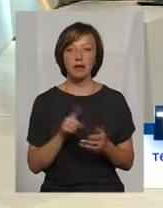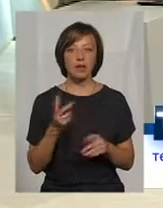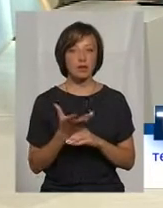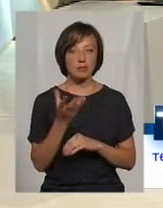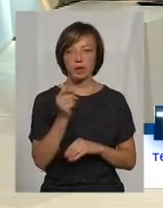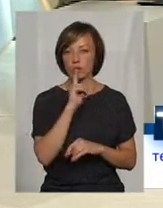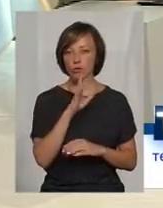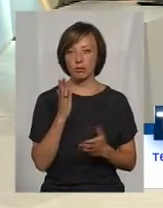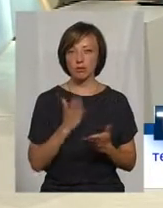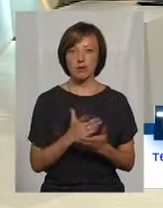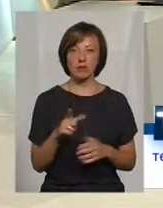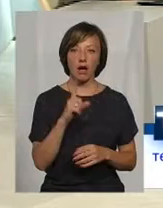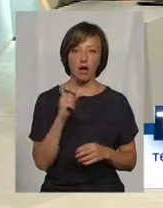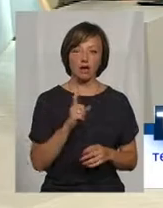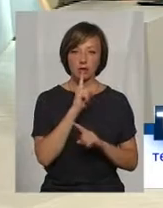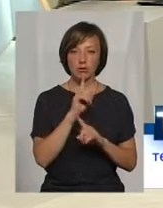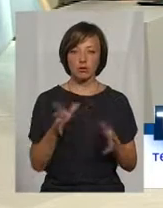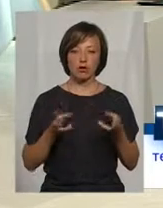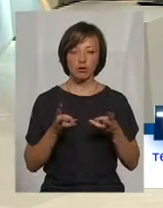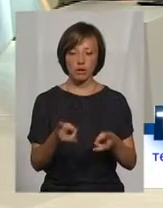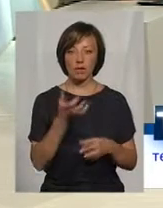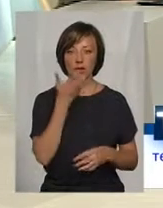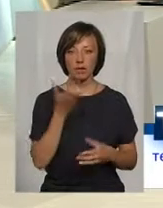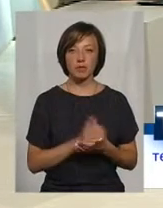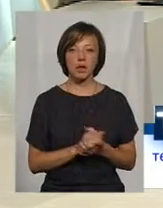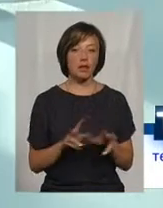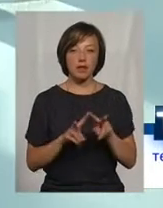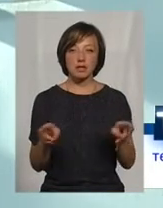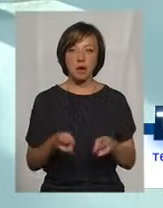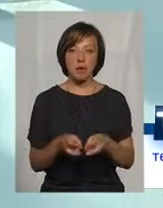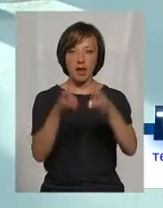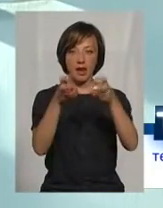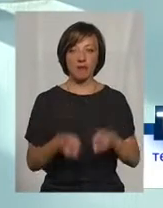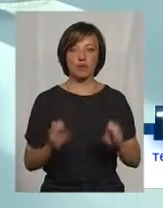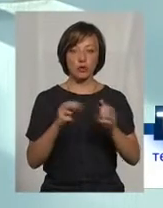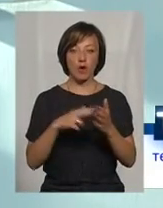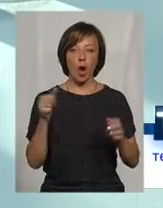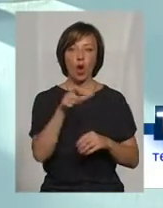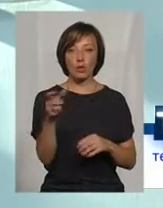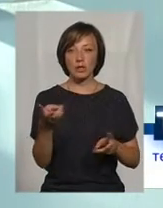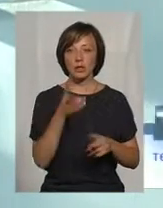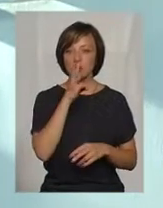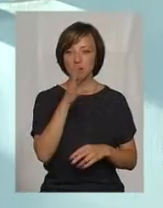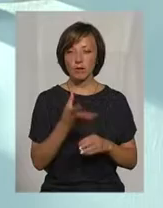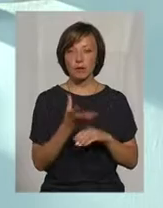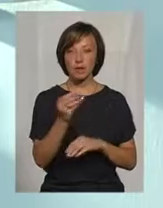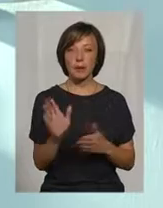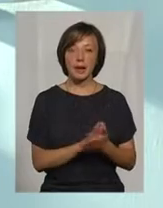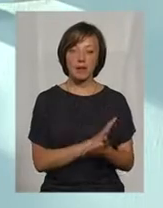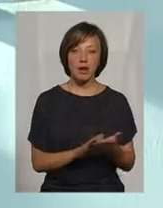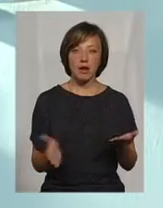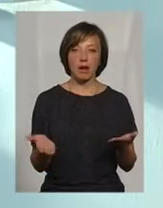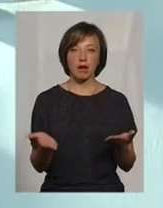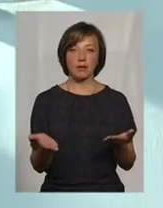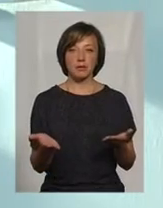заплатите, не будете мати газу, не будете отаплювати. Також саме і ліфт можуть включити, а людям ще треба зарплату платити, хто там прибирає.